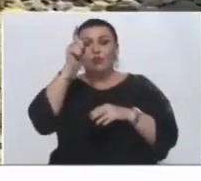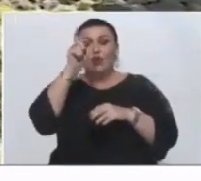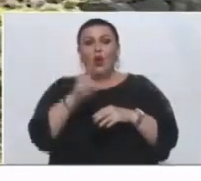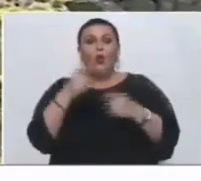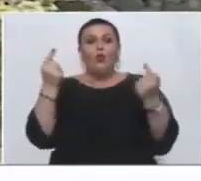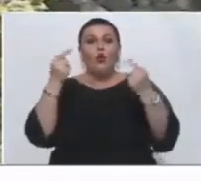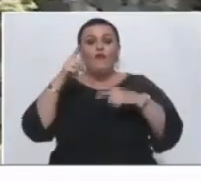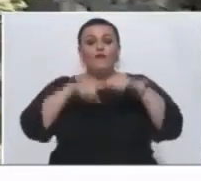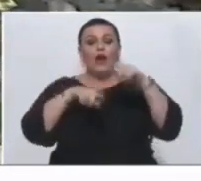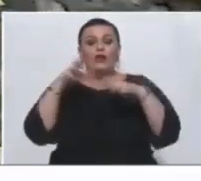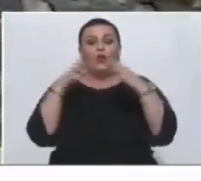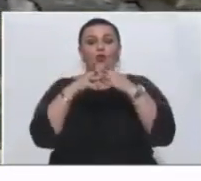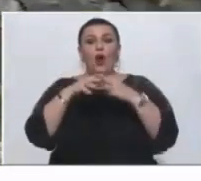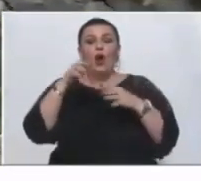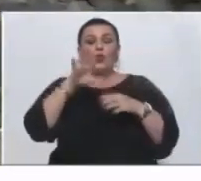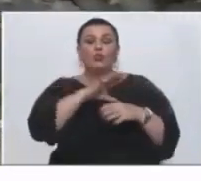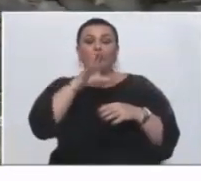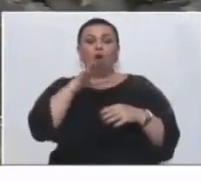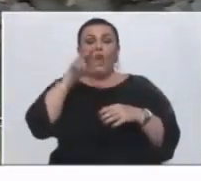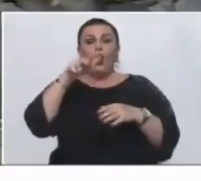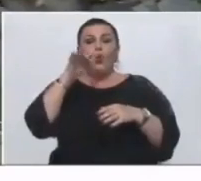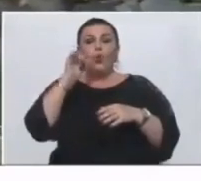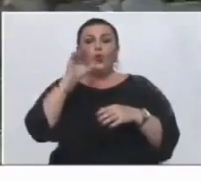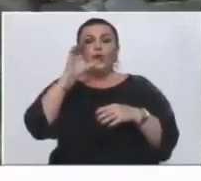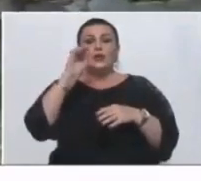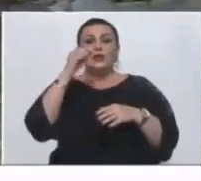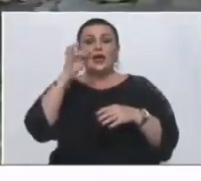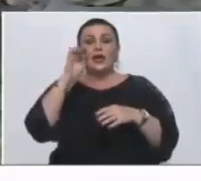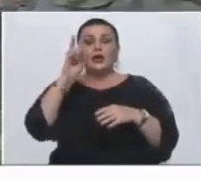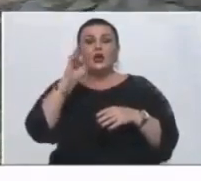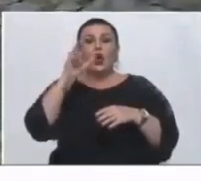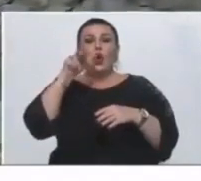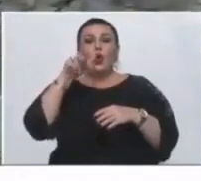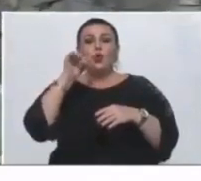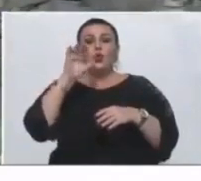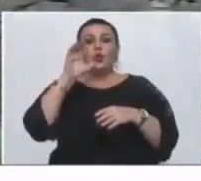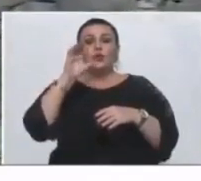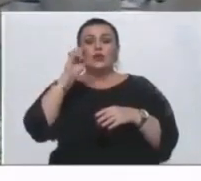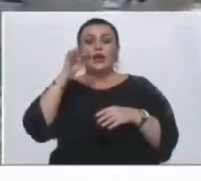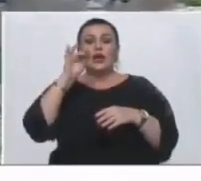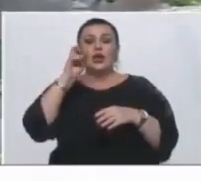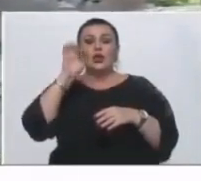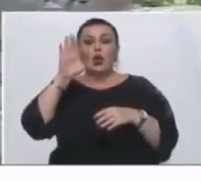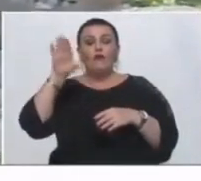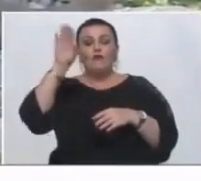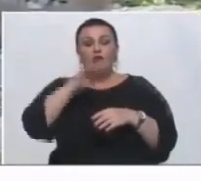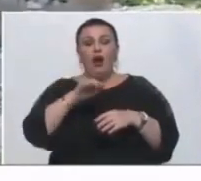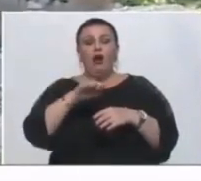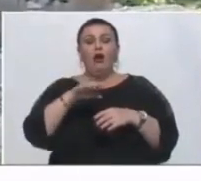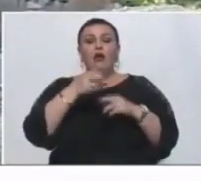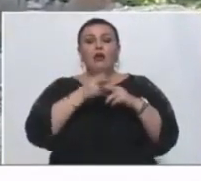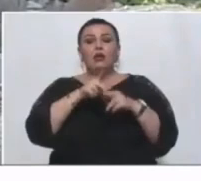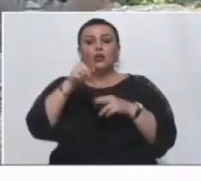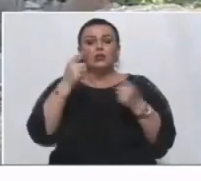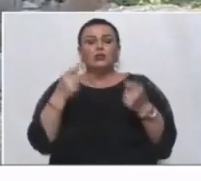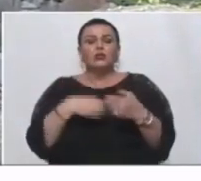Bövvətən müharibəsi iştirakçısı olmuş Hüseyin Hüseynov vəhşicəsinə qəddə yetirildi xüsusi amansızlıqla. Ermənilər qadın uşaq qoca